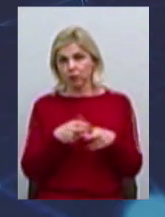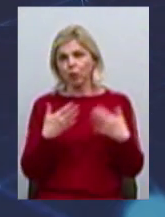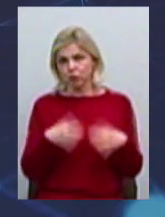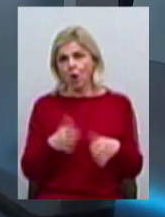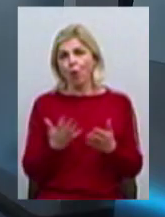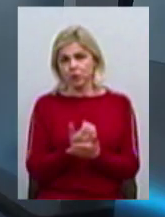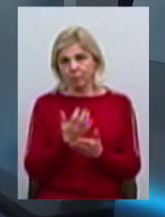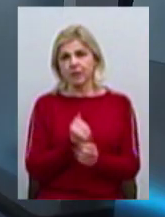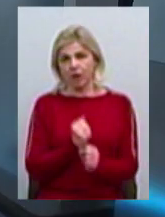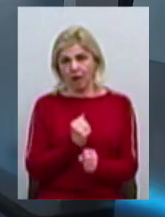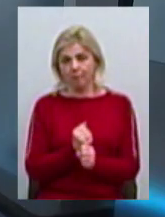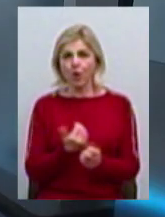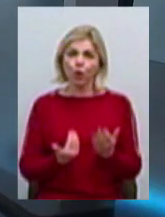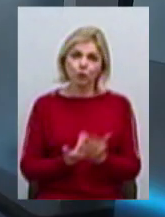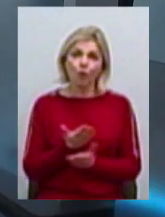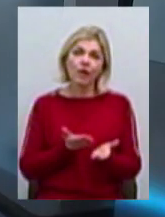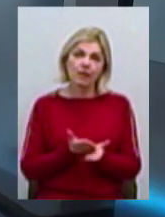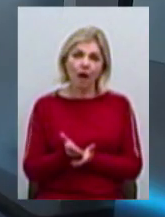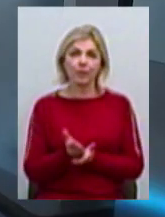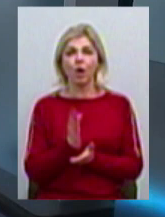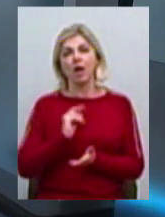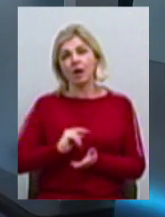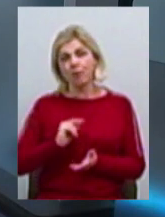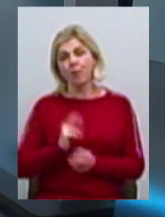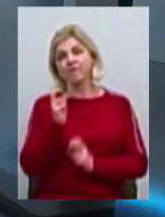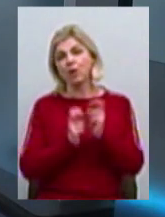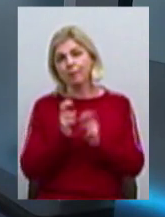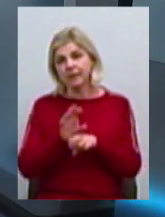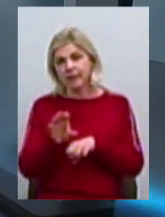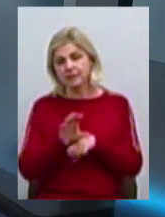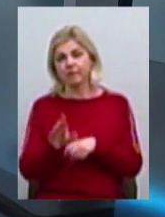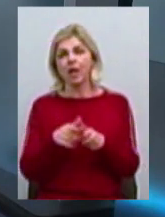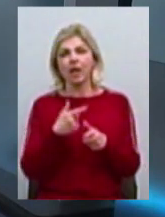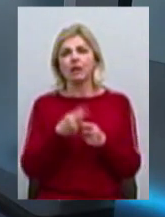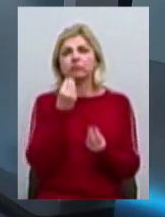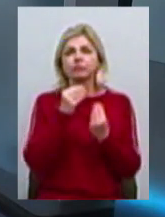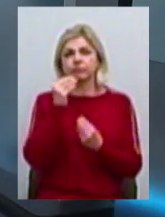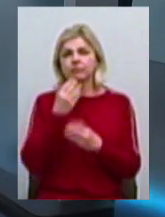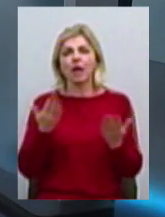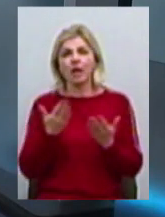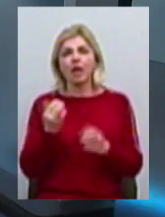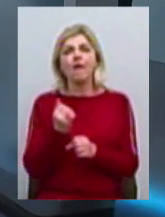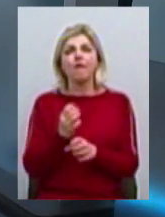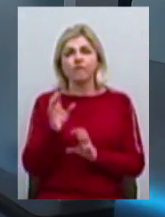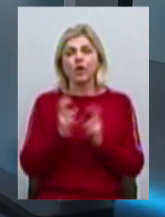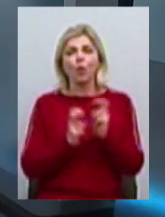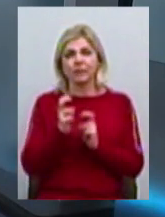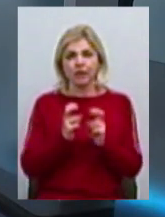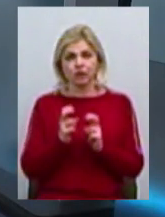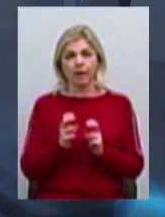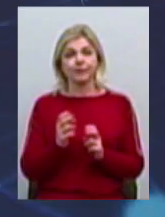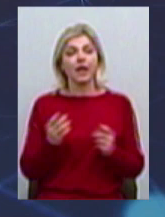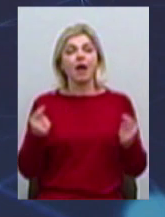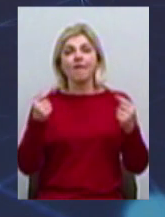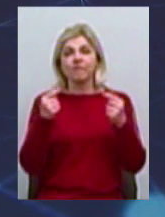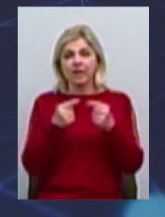діє? Це новий напрямок діяльності виробництва чи вдосконалення якихось виробничих процесів? Що? Саме визначення